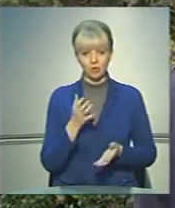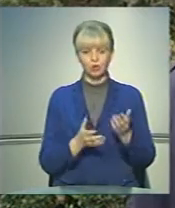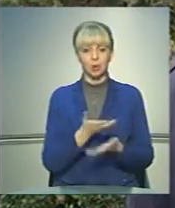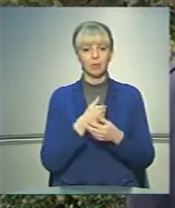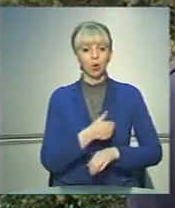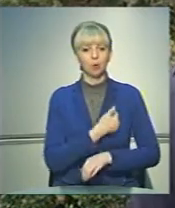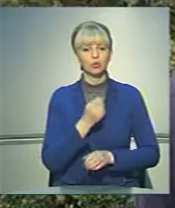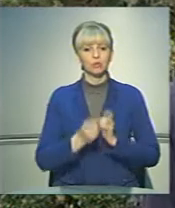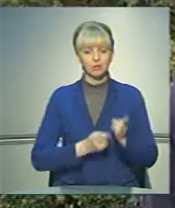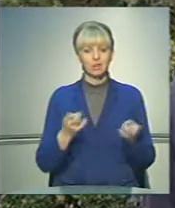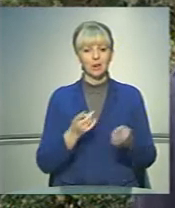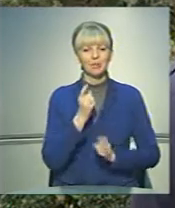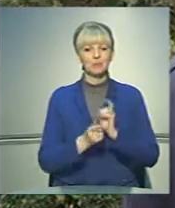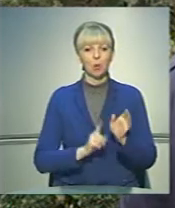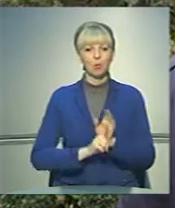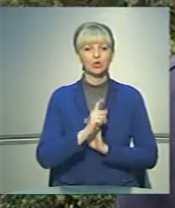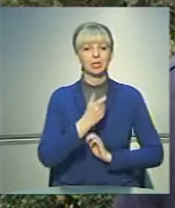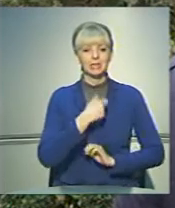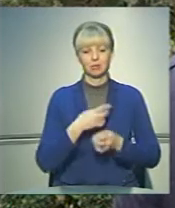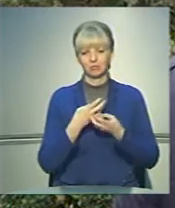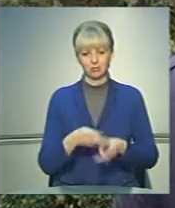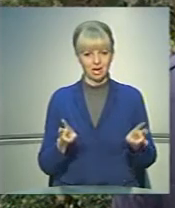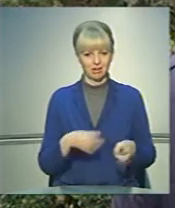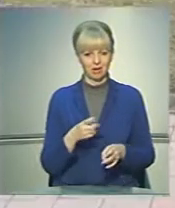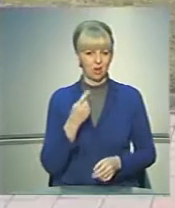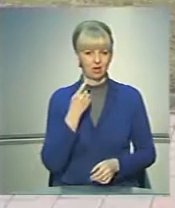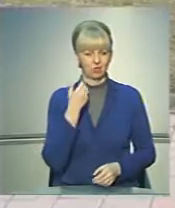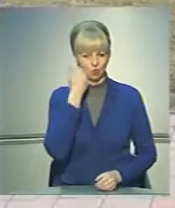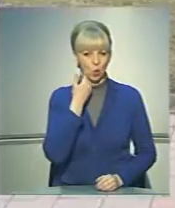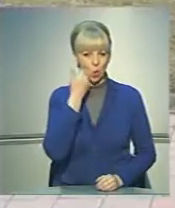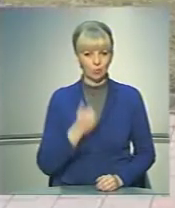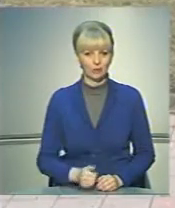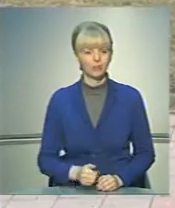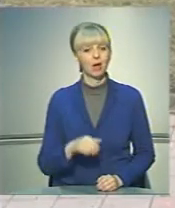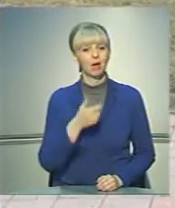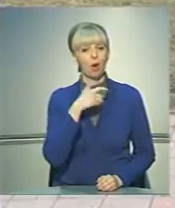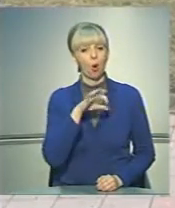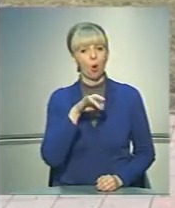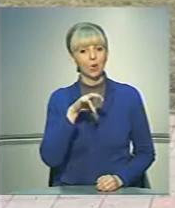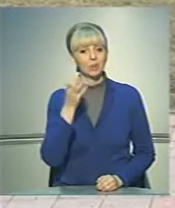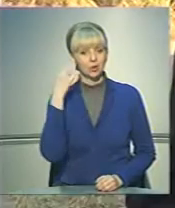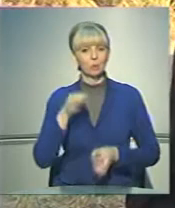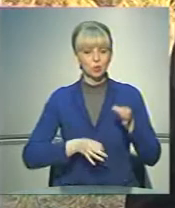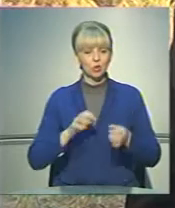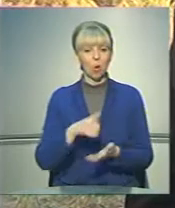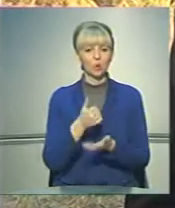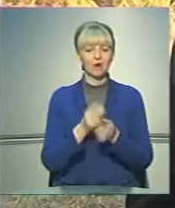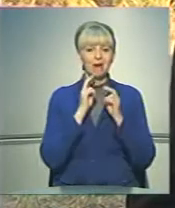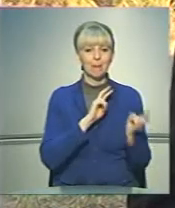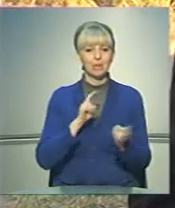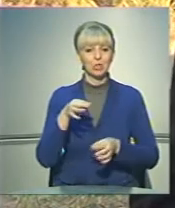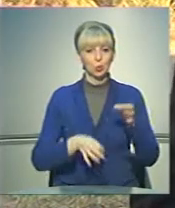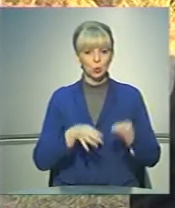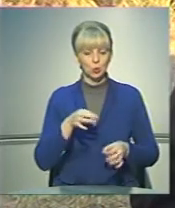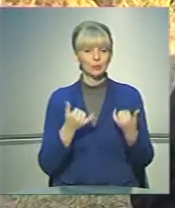якщо ми хочемо змінювати, то треба зміни починати з себе, не треба соромитись. А от пан Олексій минулому суддя та голова апеляційного